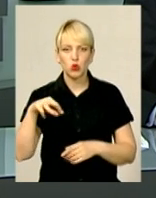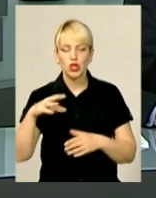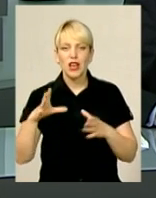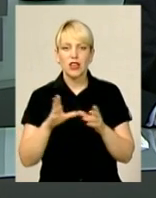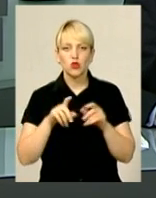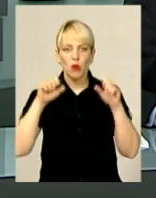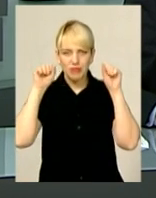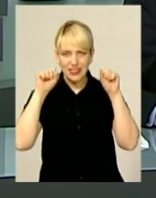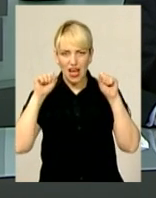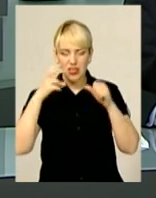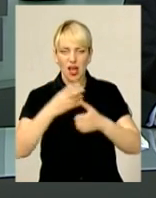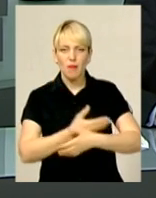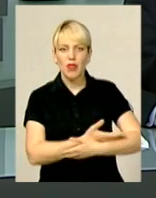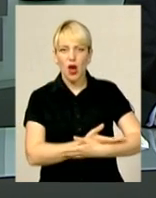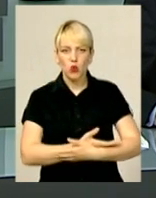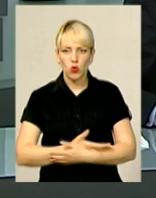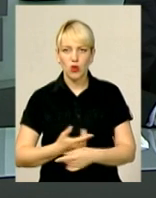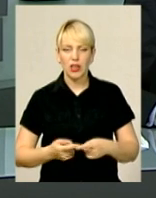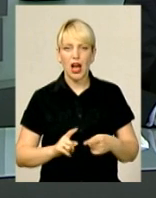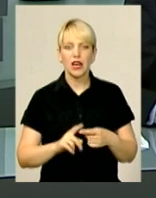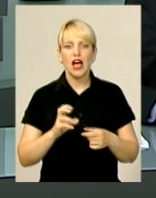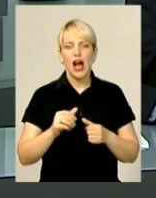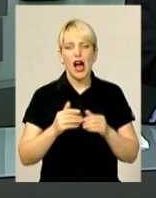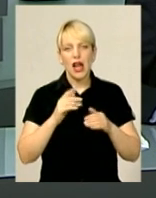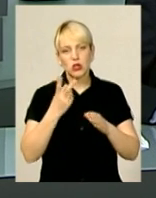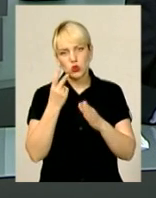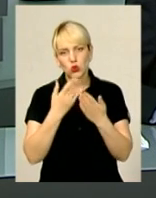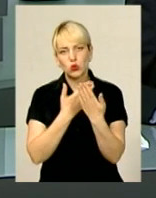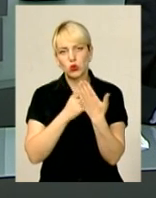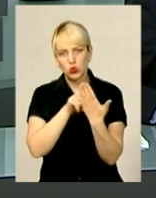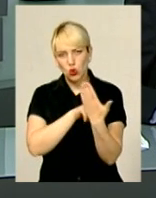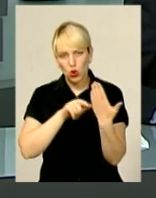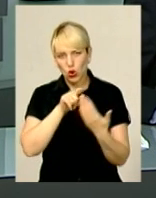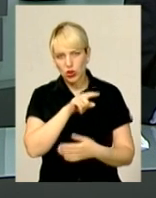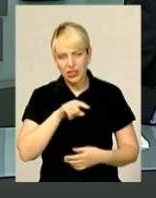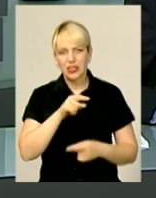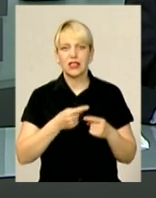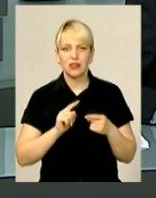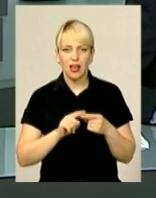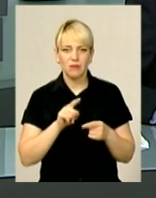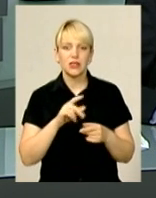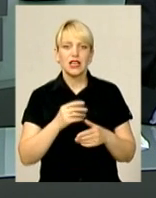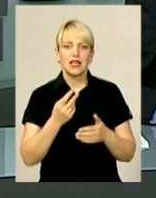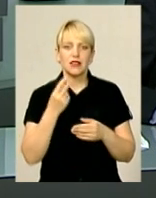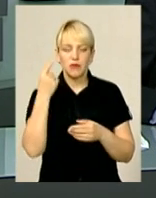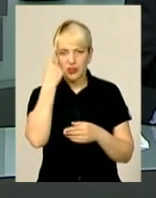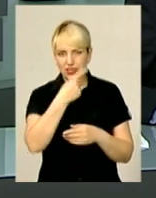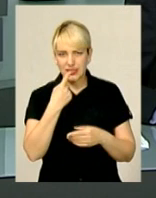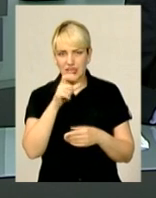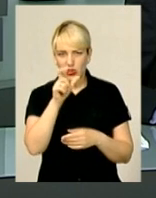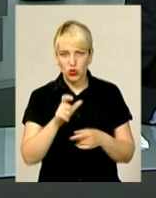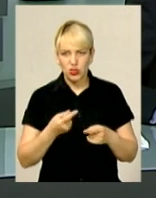На реверсі – портрет актора в оточенні його кіногероїв. Ця пам'ятна монета продовжила найстаршу та найчисельнішу серію